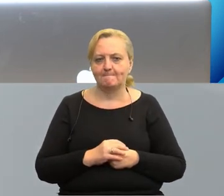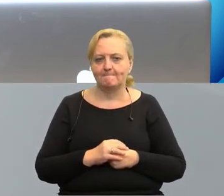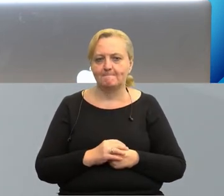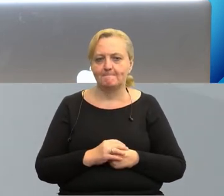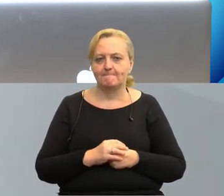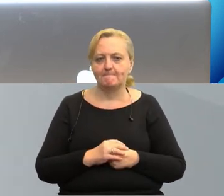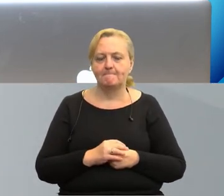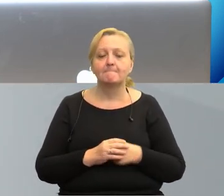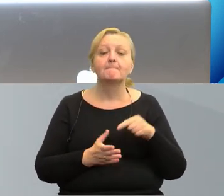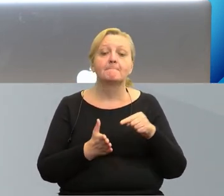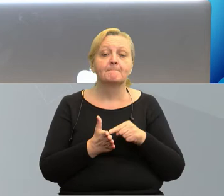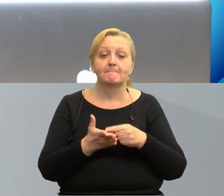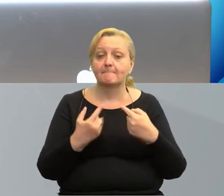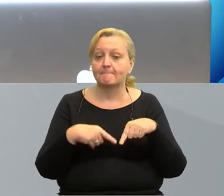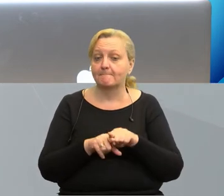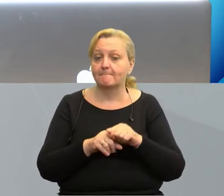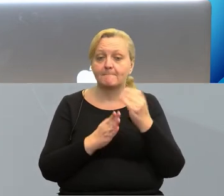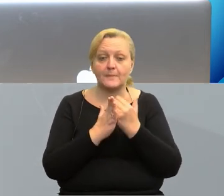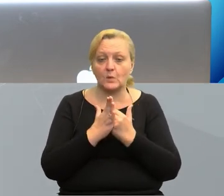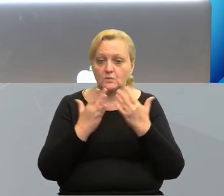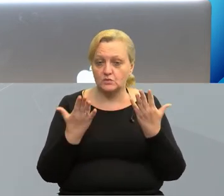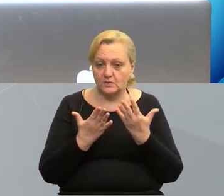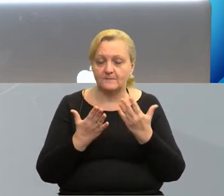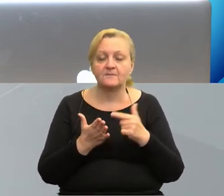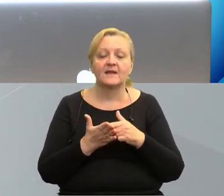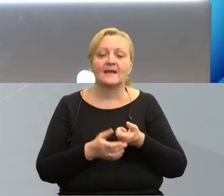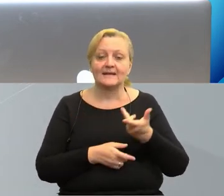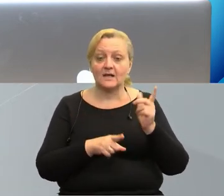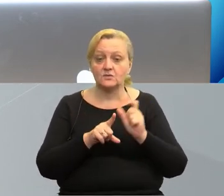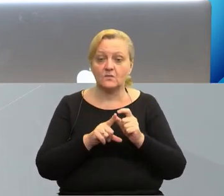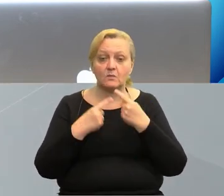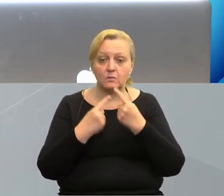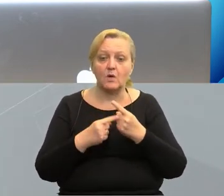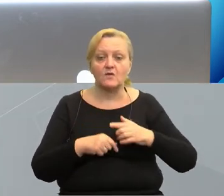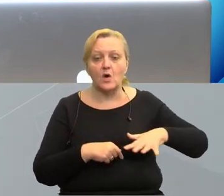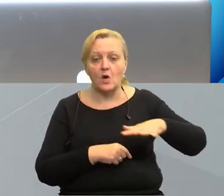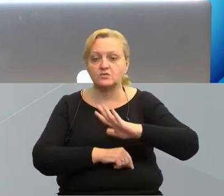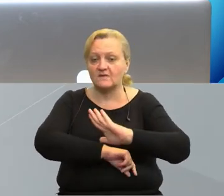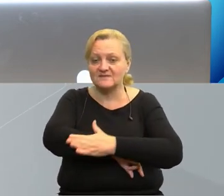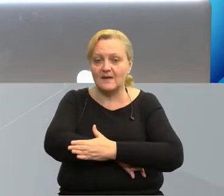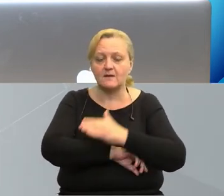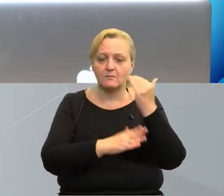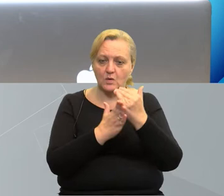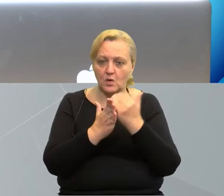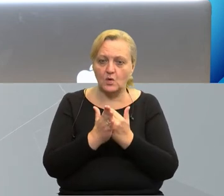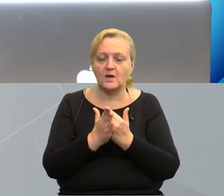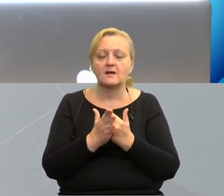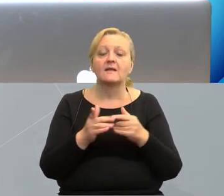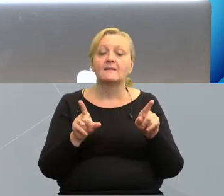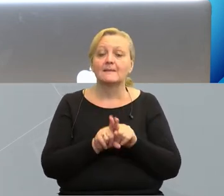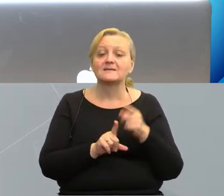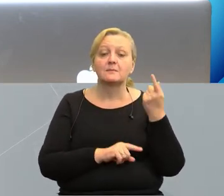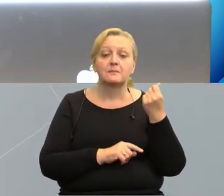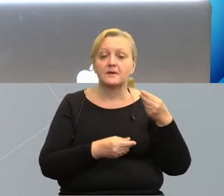Gdzie będziemy realizować nasze programy? Czyli kilka słów o tym, jaki jest obszar wsparcia poszczególnych programów i jakie